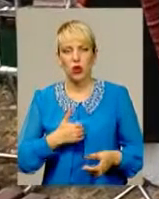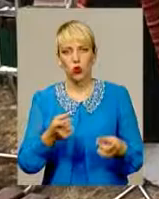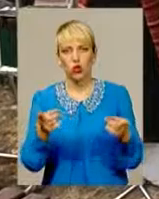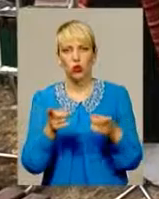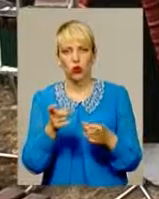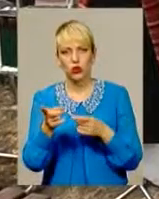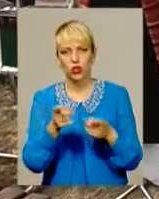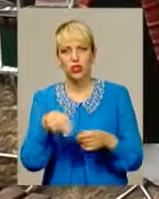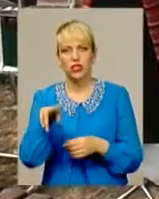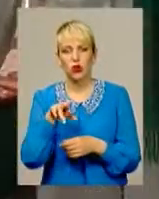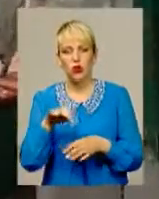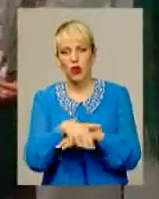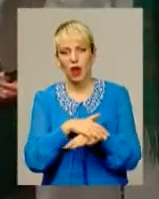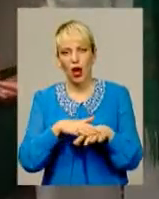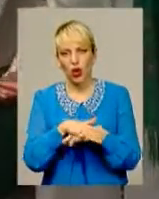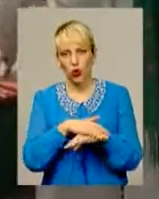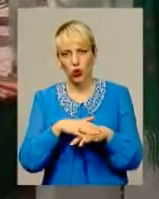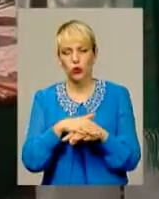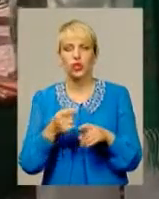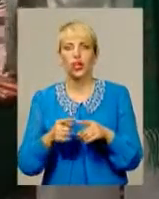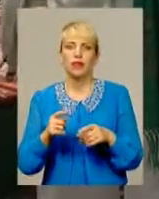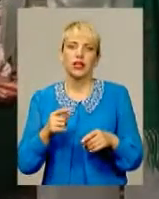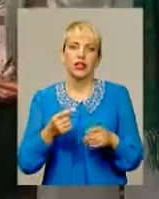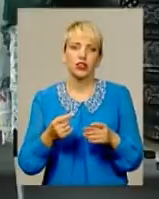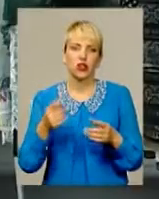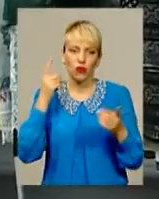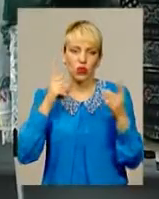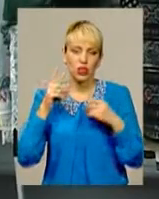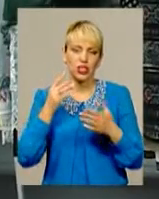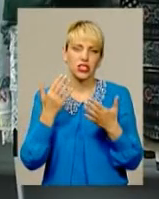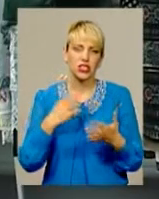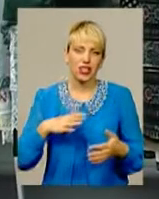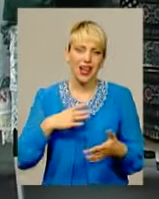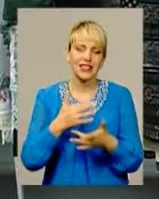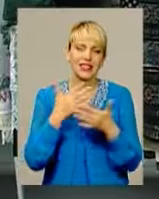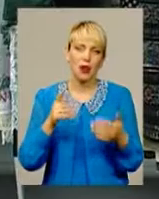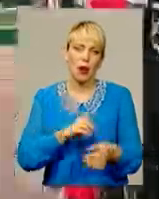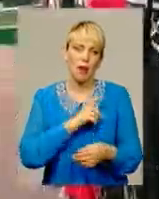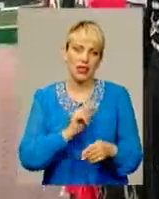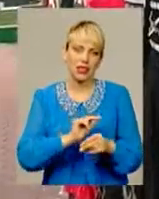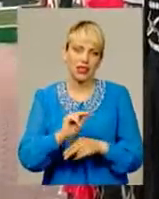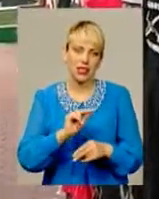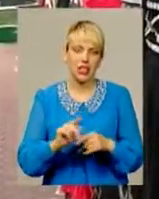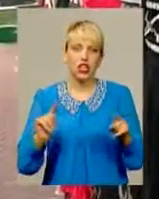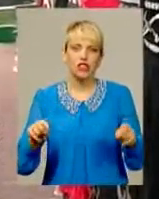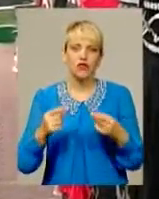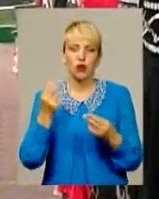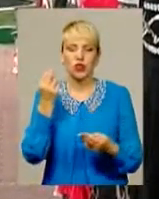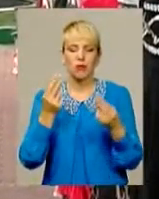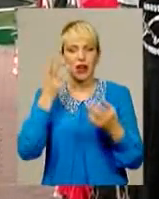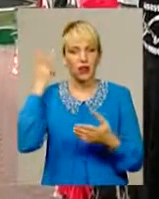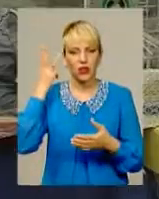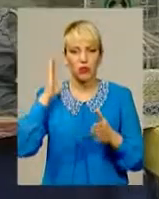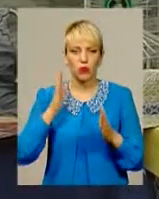народної творчості, чекає виставка ярмарок та різноманітні майстер-класи. Створювати барви Хмельниччини усім охочим